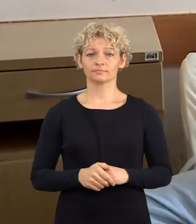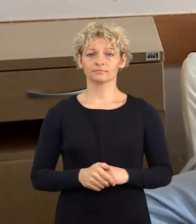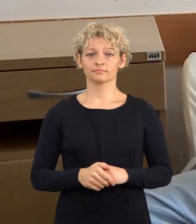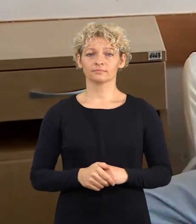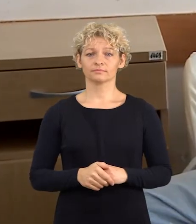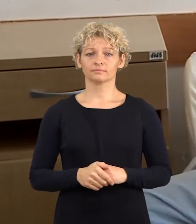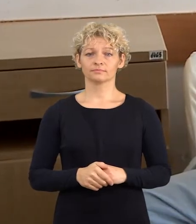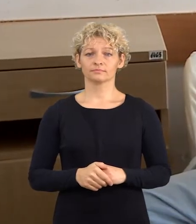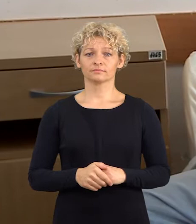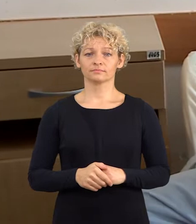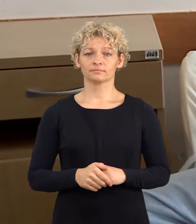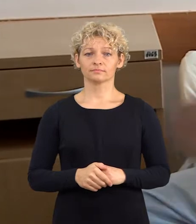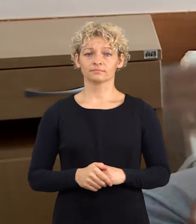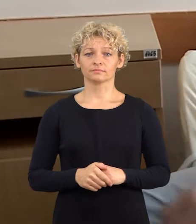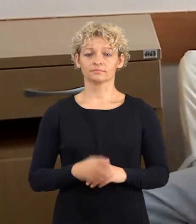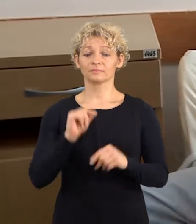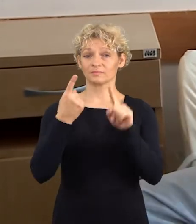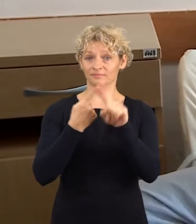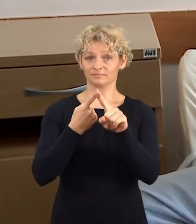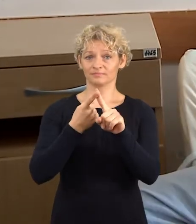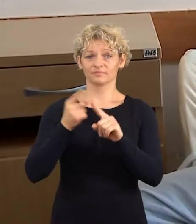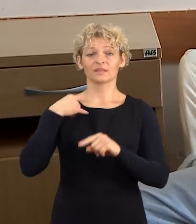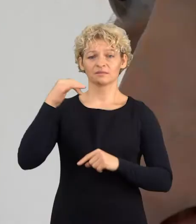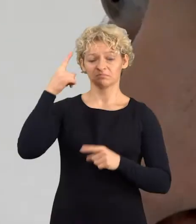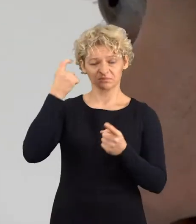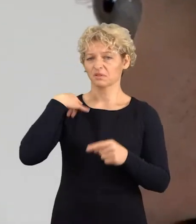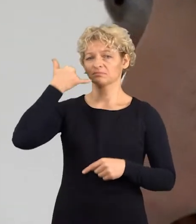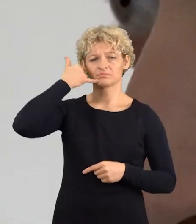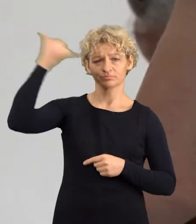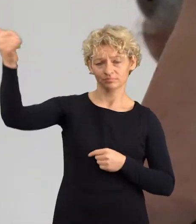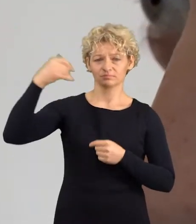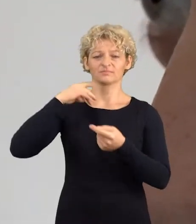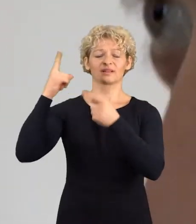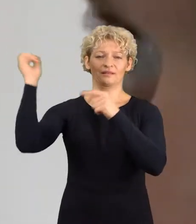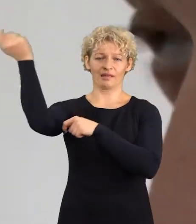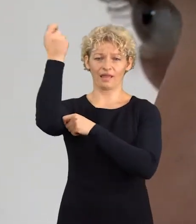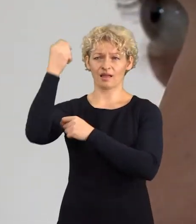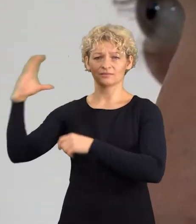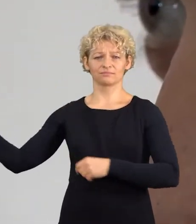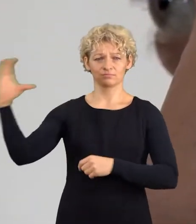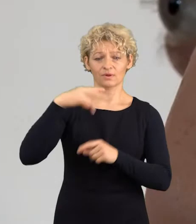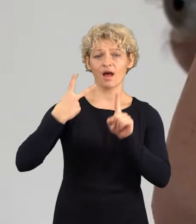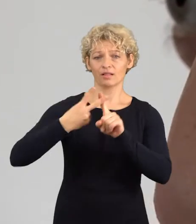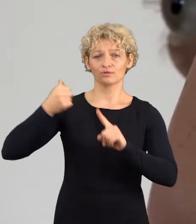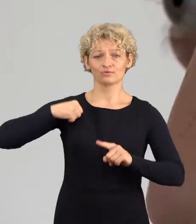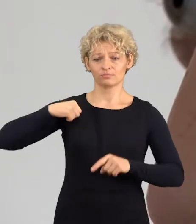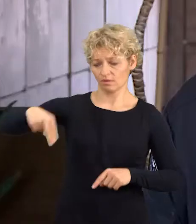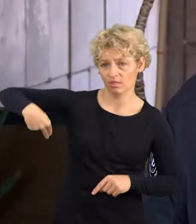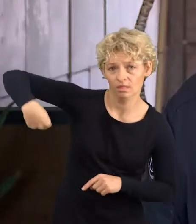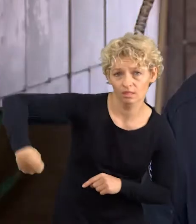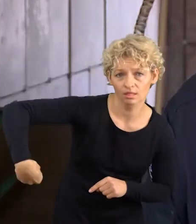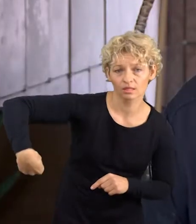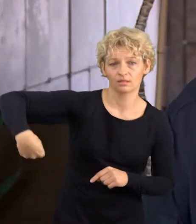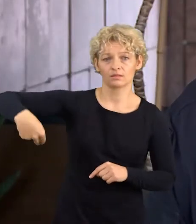Apdegęs ir dūmose klaidžiojantis vyras pačių laikų spėjo išsikviesti ugnėgesius. Jų laukė prigulės prie žemės, kad neikveiptų dūmų.